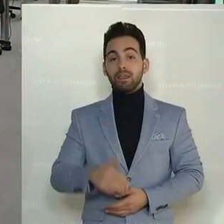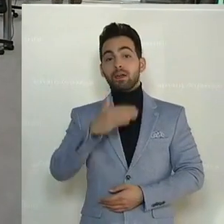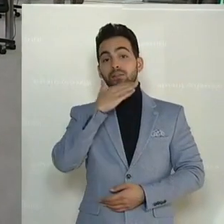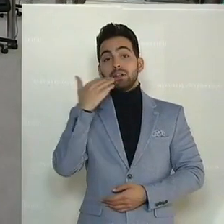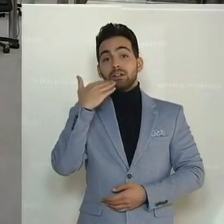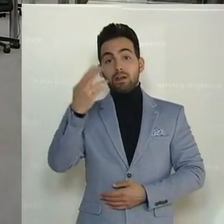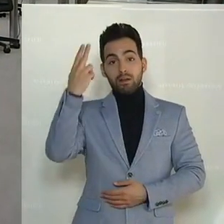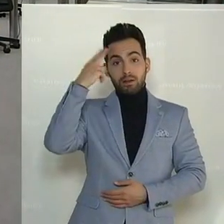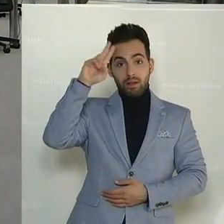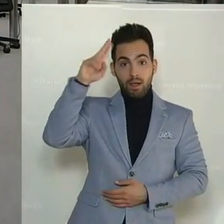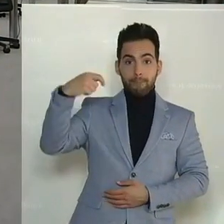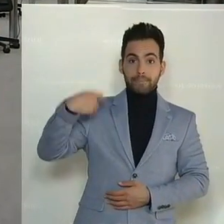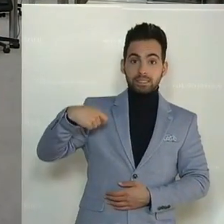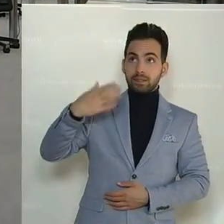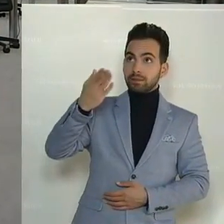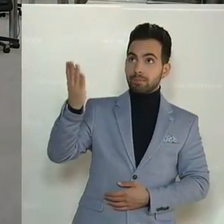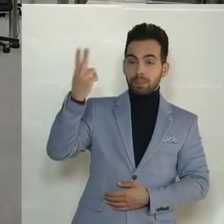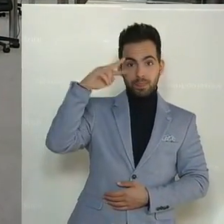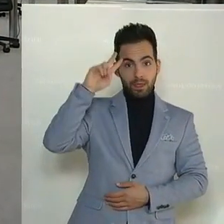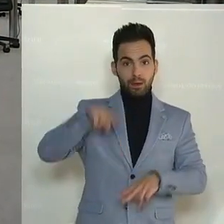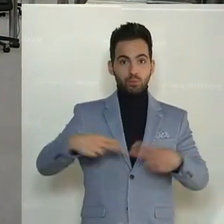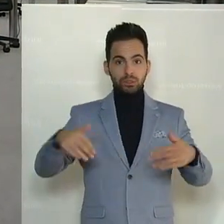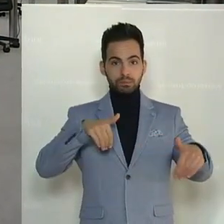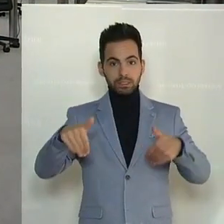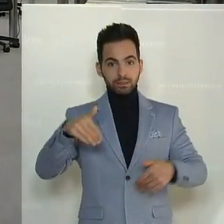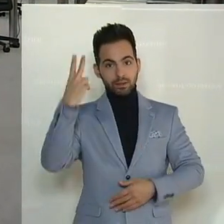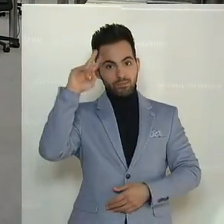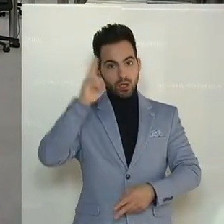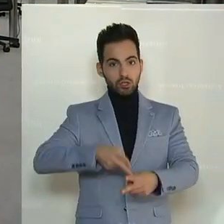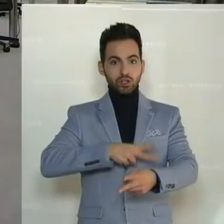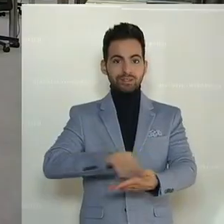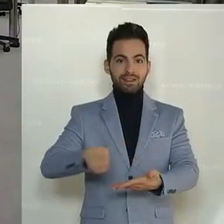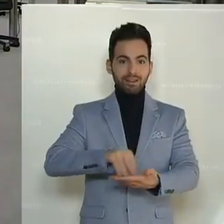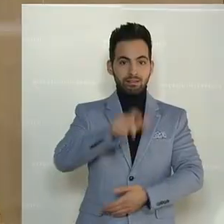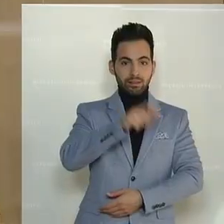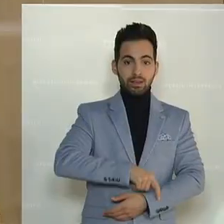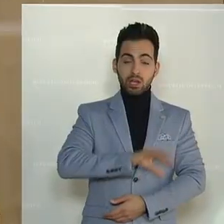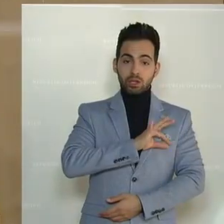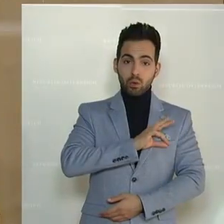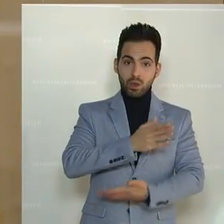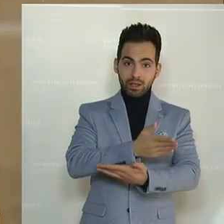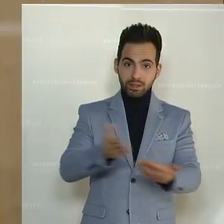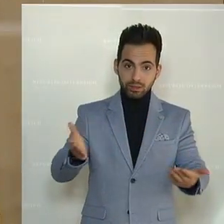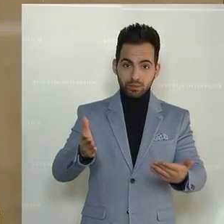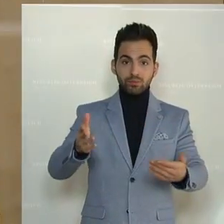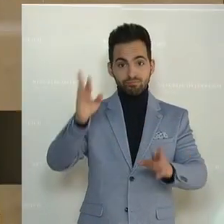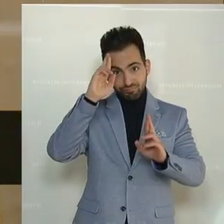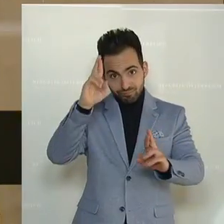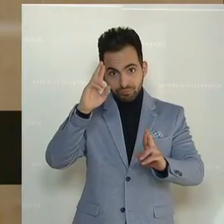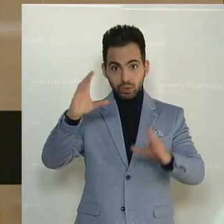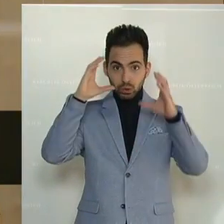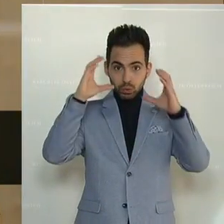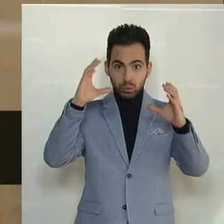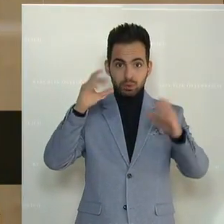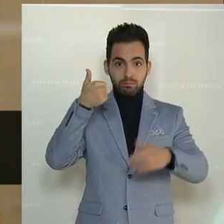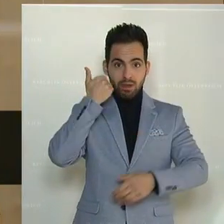Der nächste Redner ist der Wirtschaftssprecher der SPÖ, Christoph Matznetter. Geschätzte Kolleginnen und Kollegen, geschätzte Zuseherinnen